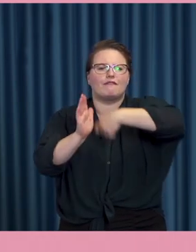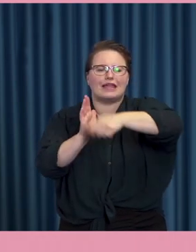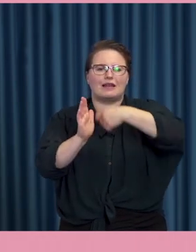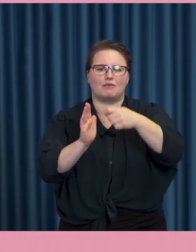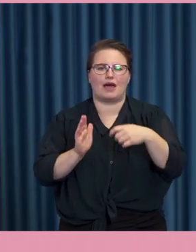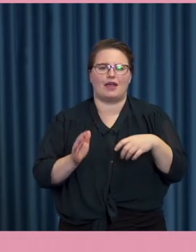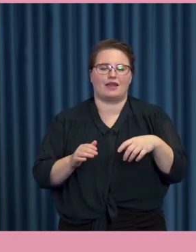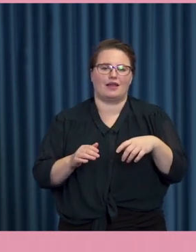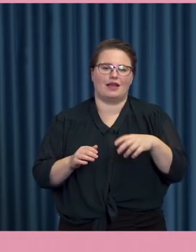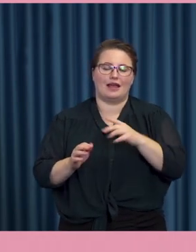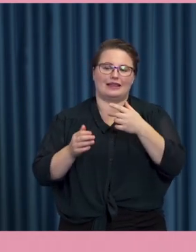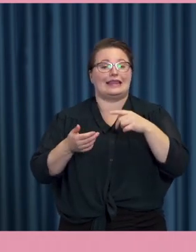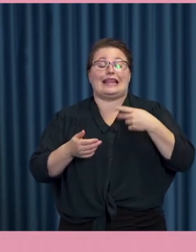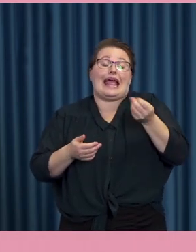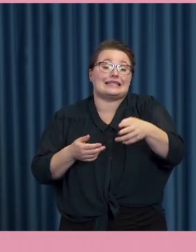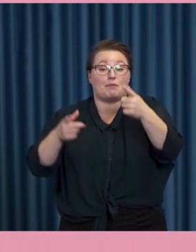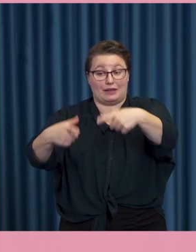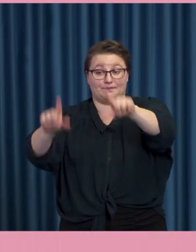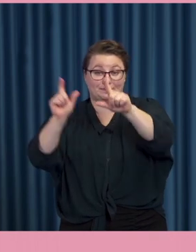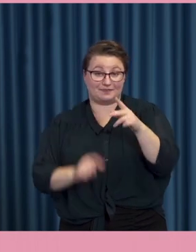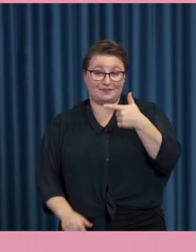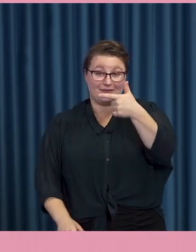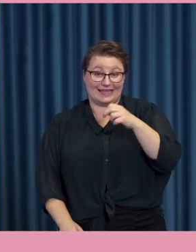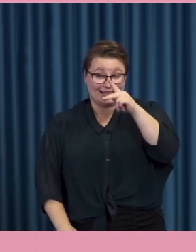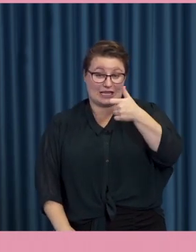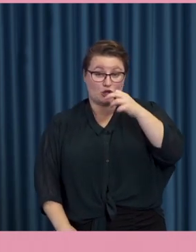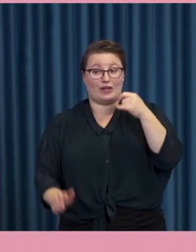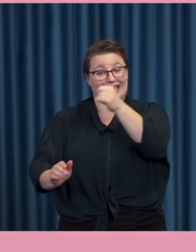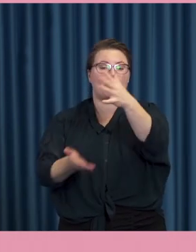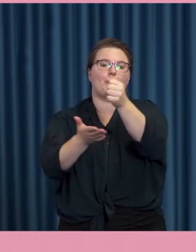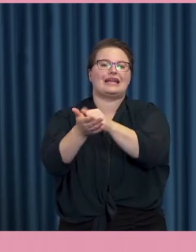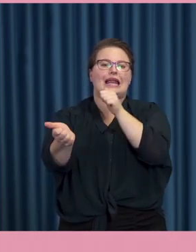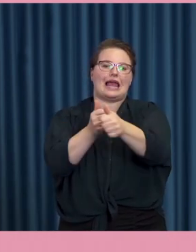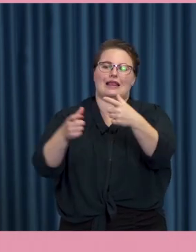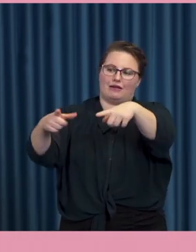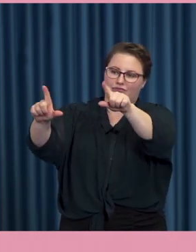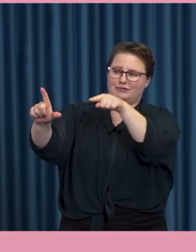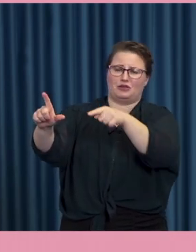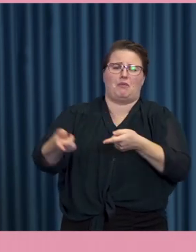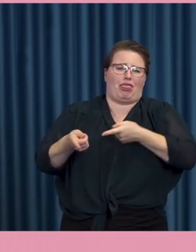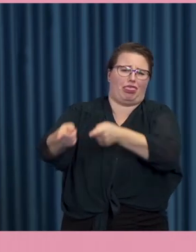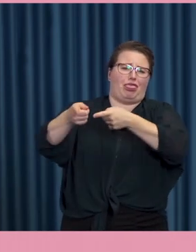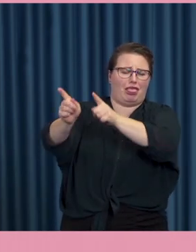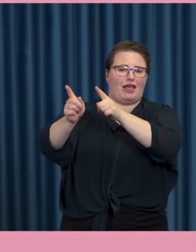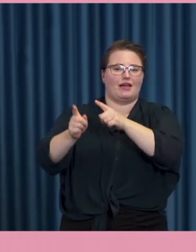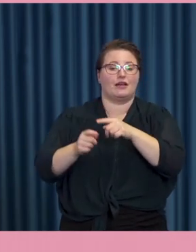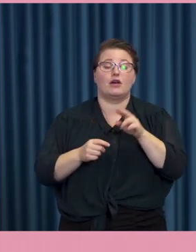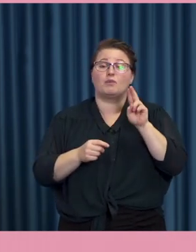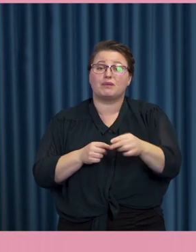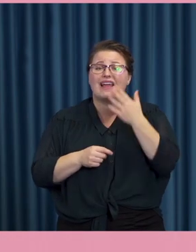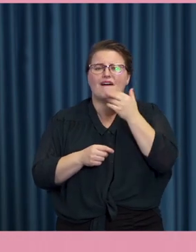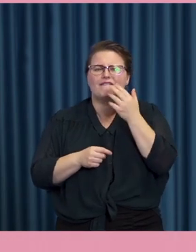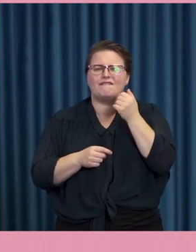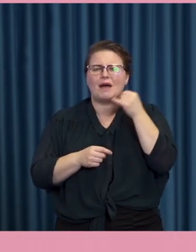hånar partiledare till exempel på TikTok är väldigt frekvent. Och tittar man på de kanalerna så har vi egentligen bara två läger som är aktiva. Det de politiska